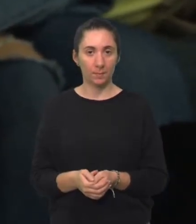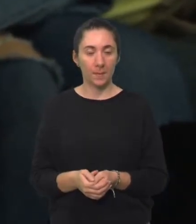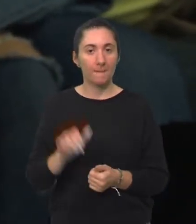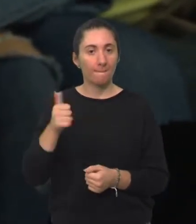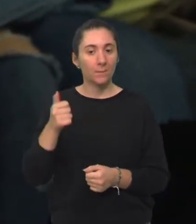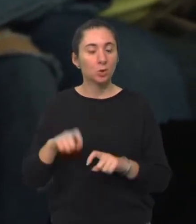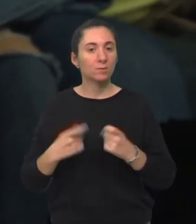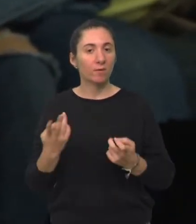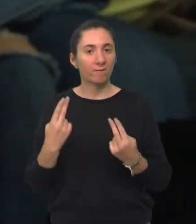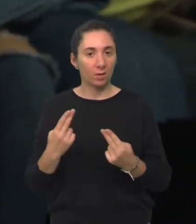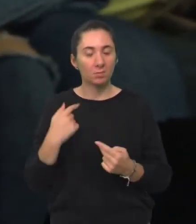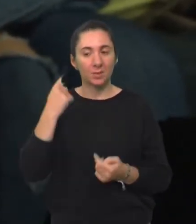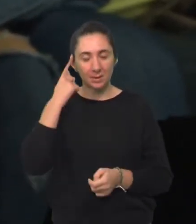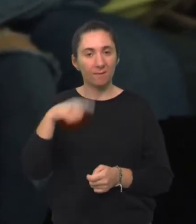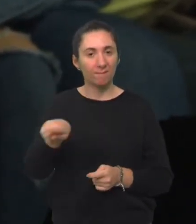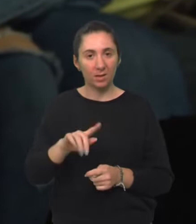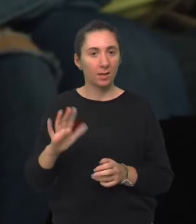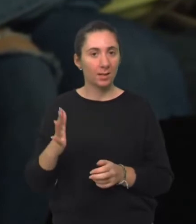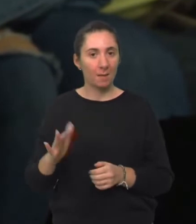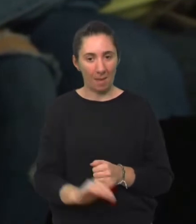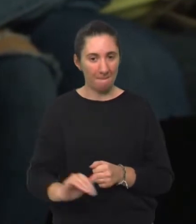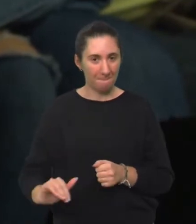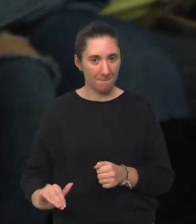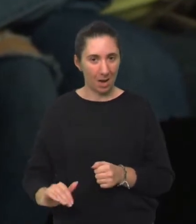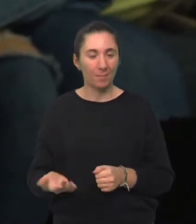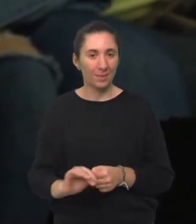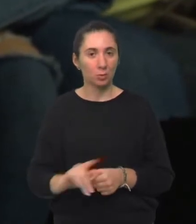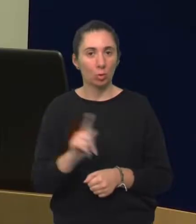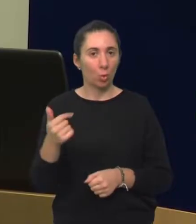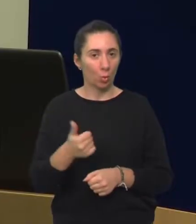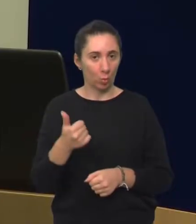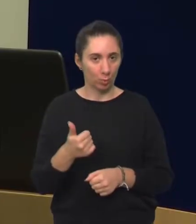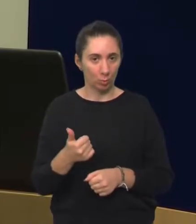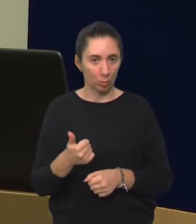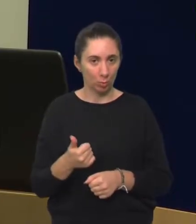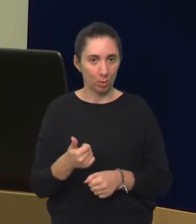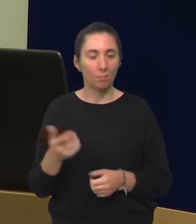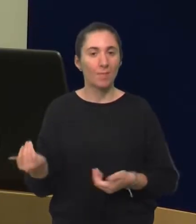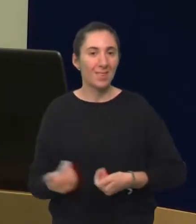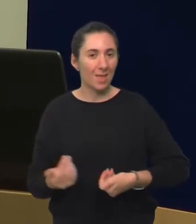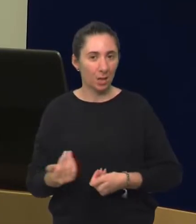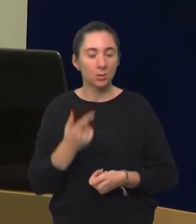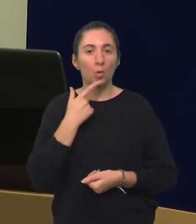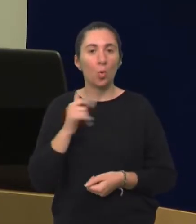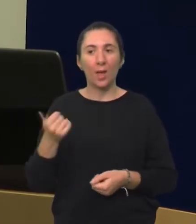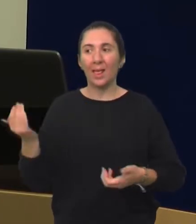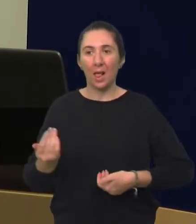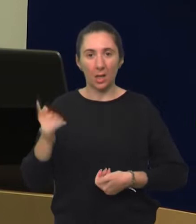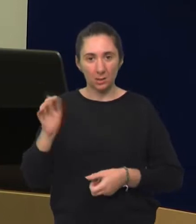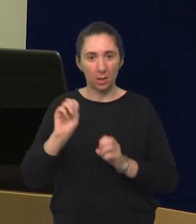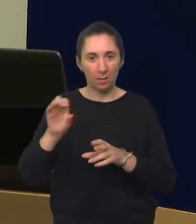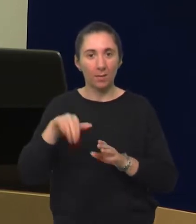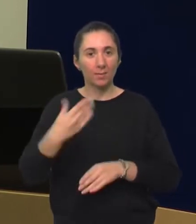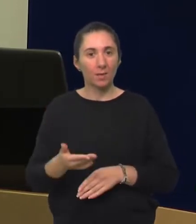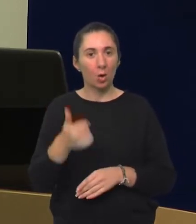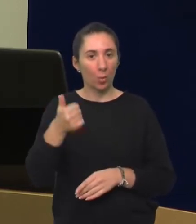Još jedna stvar koja je bitna, ja znam da vi nemate malce u smislu djecu do godine dana, da vam zapravo u jaslice, one koji jesu jasličari, kreću djece